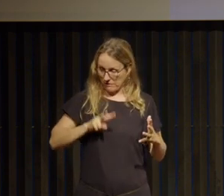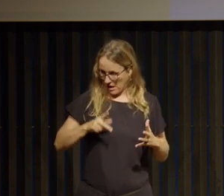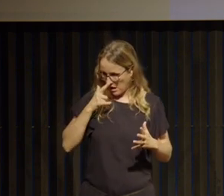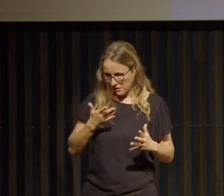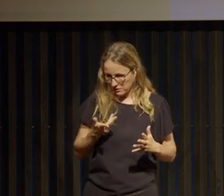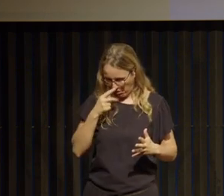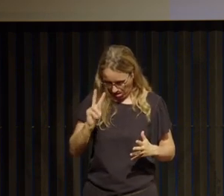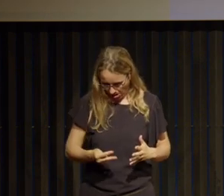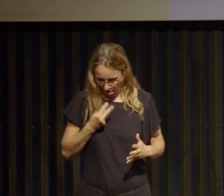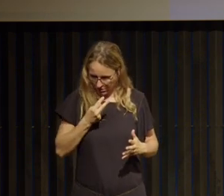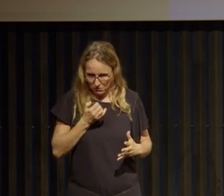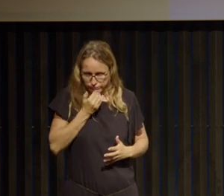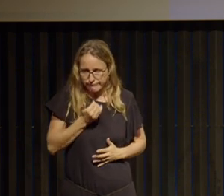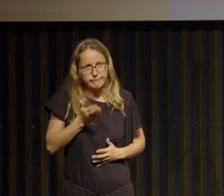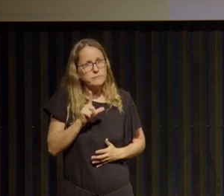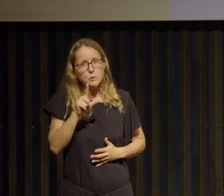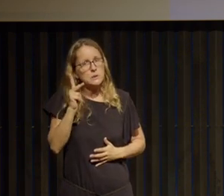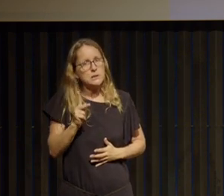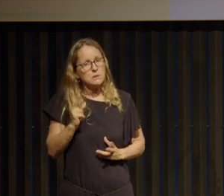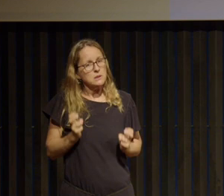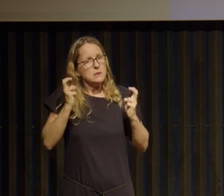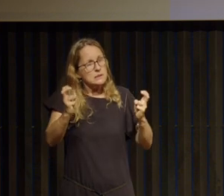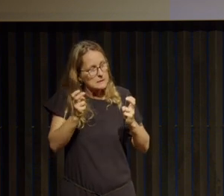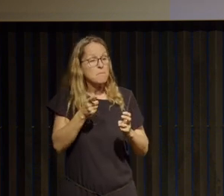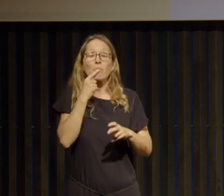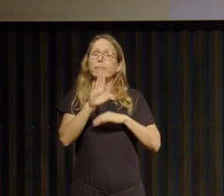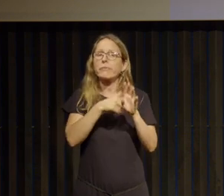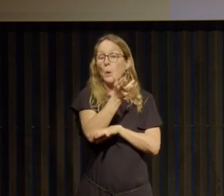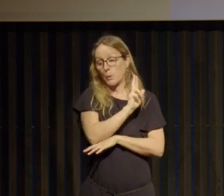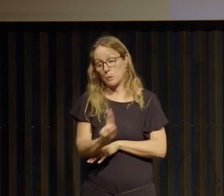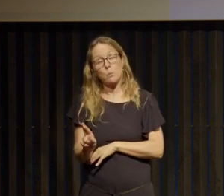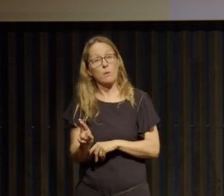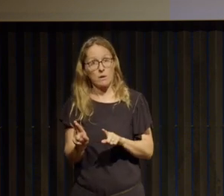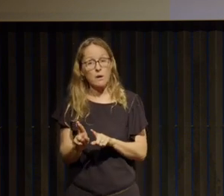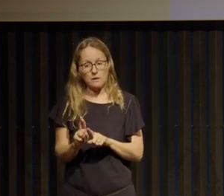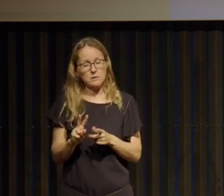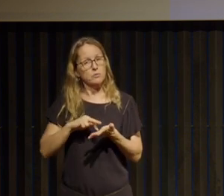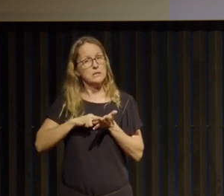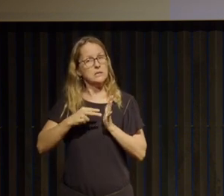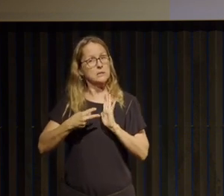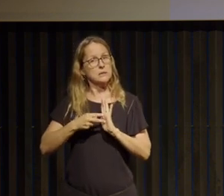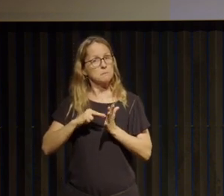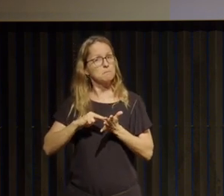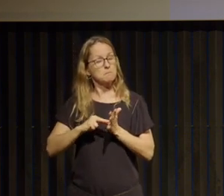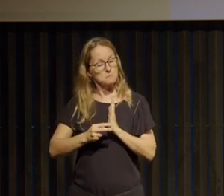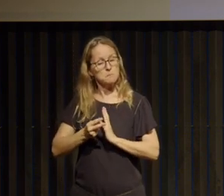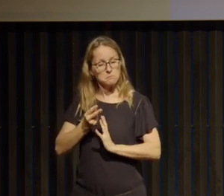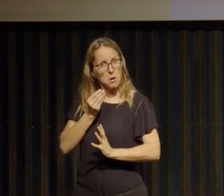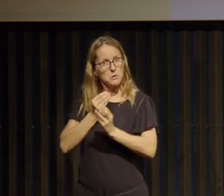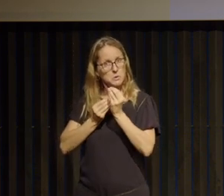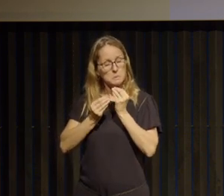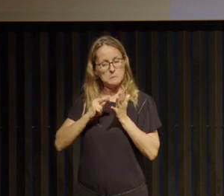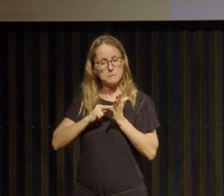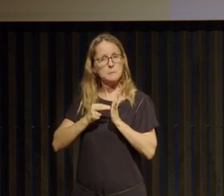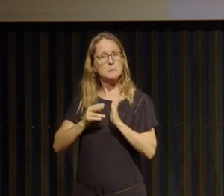mal vécu et quand je suis rentrée j'ai commencé à faire un régime un régime qui a